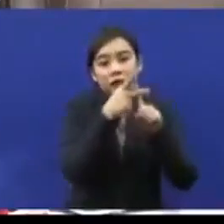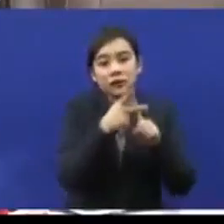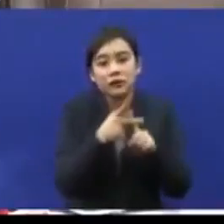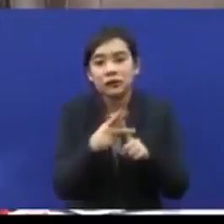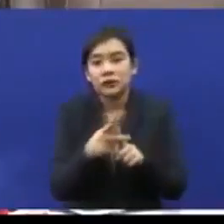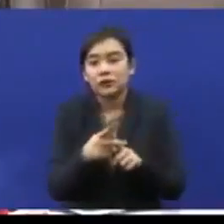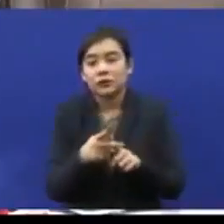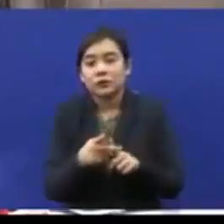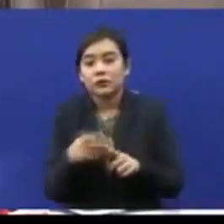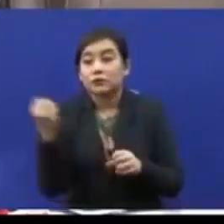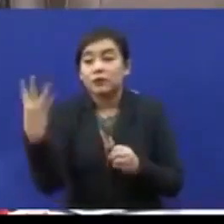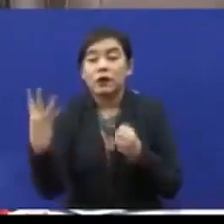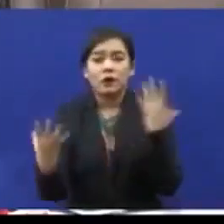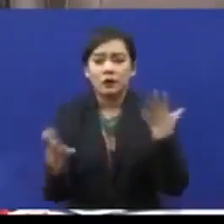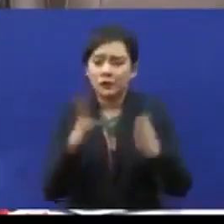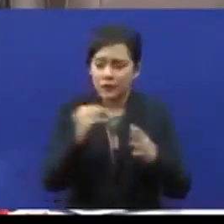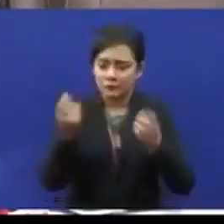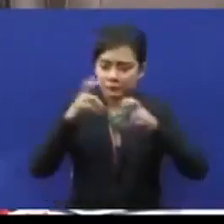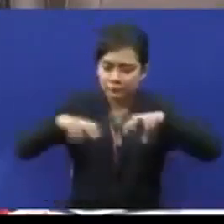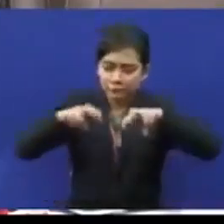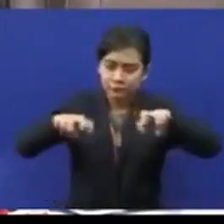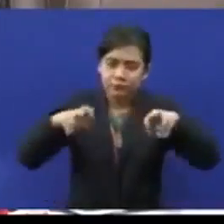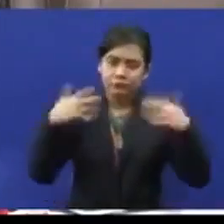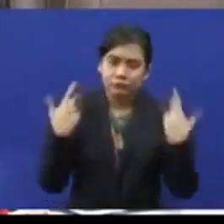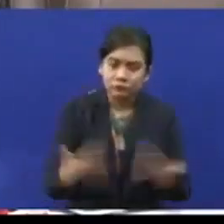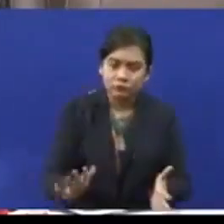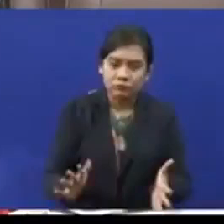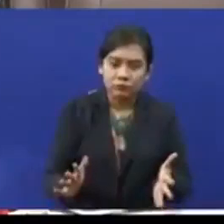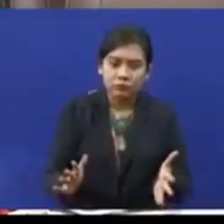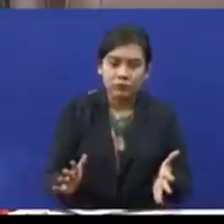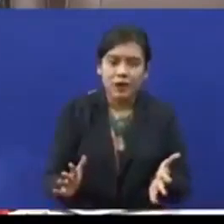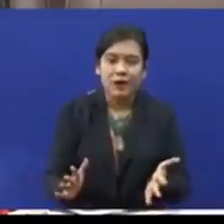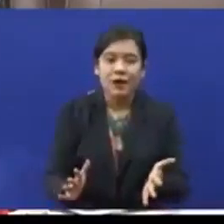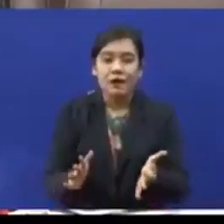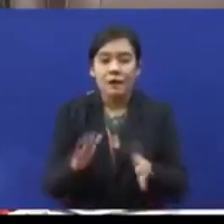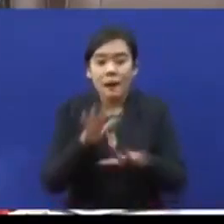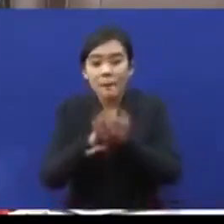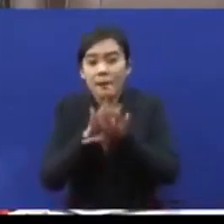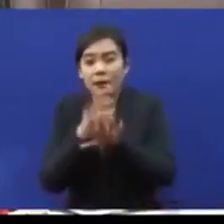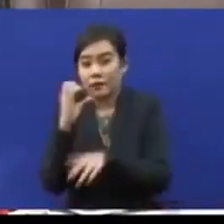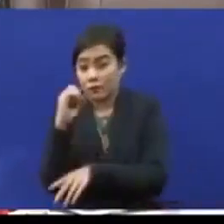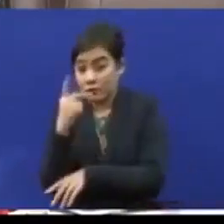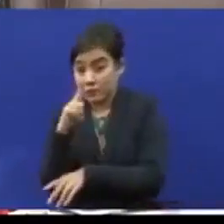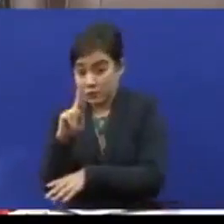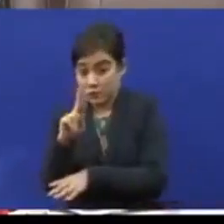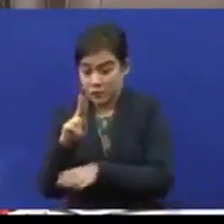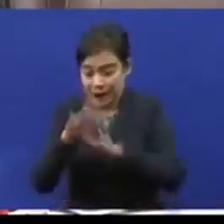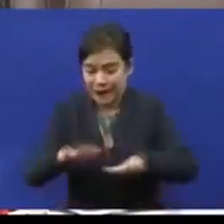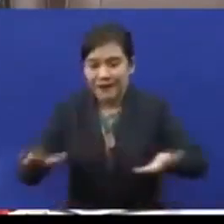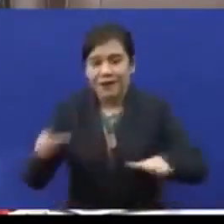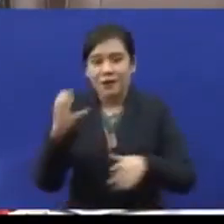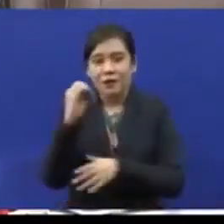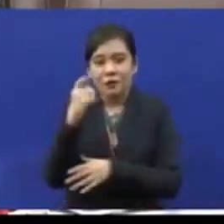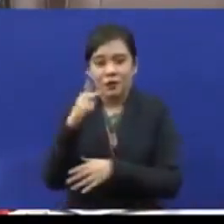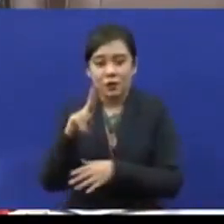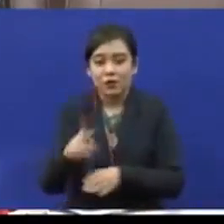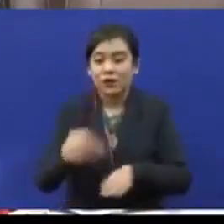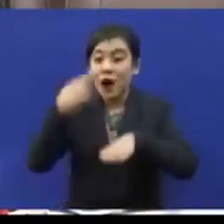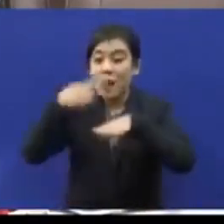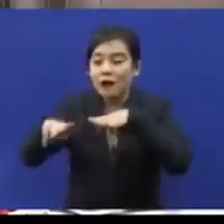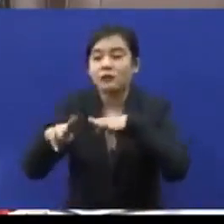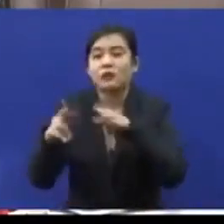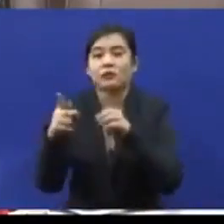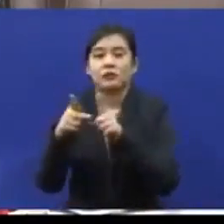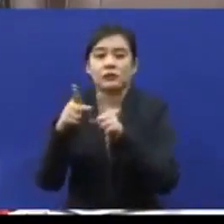Penemuan kita ialah kebanyakan kebanyakan anak-anak OKU di Malaysia dihantar ke kelas